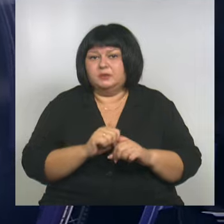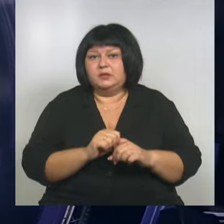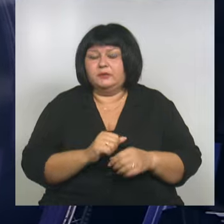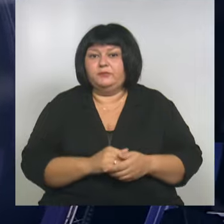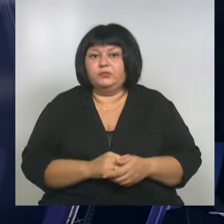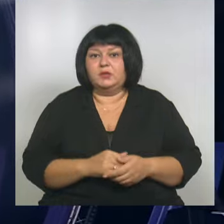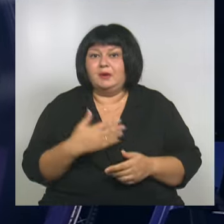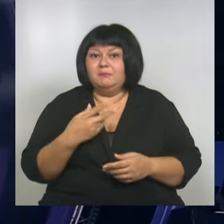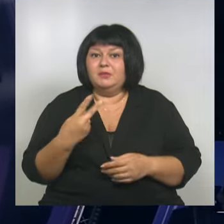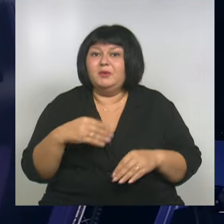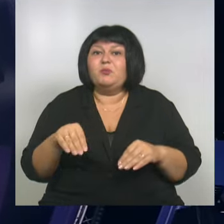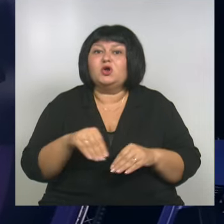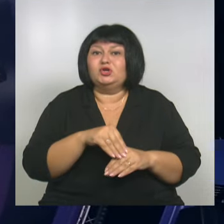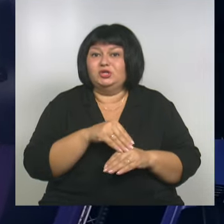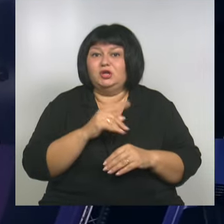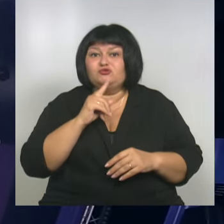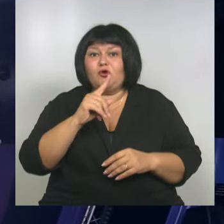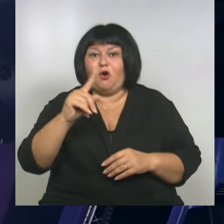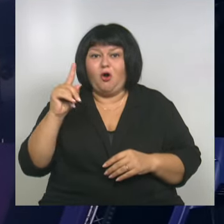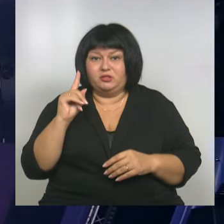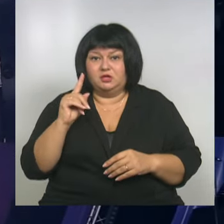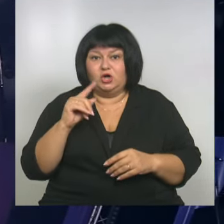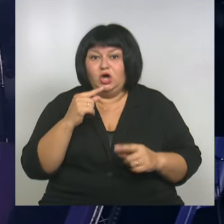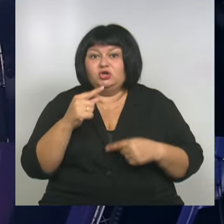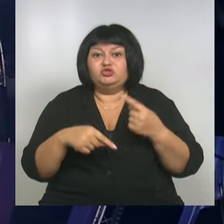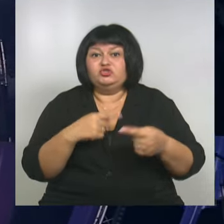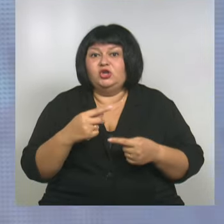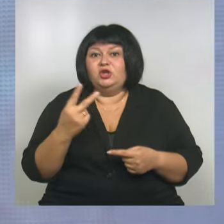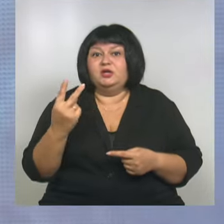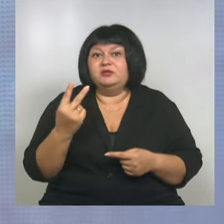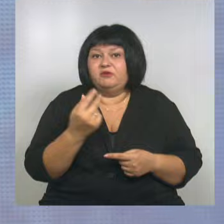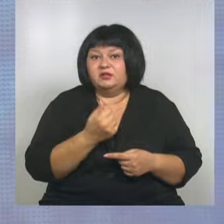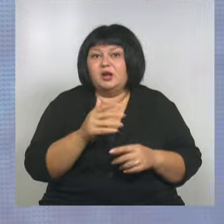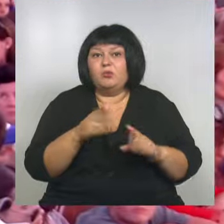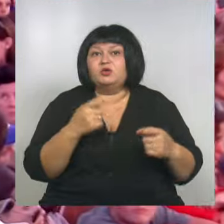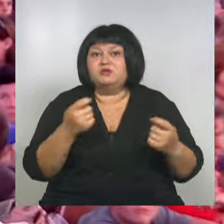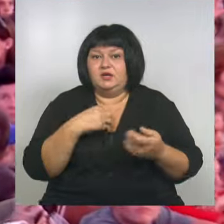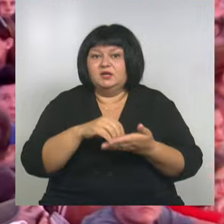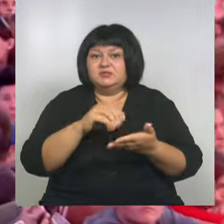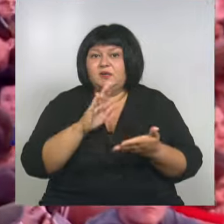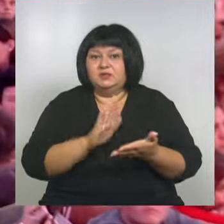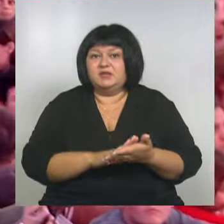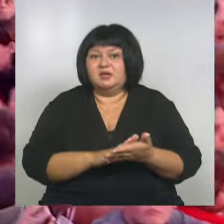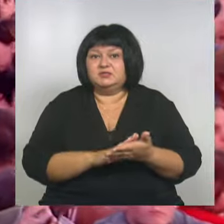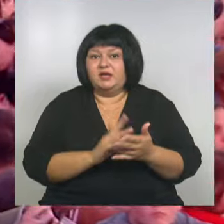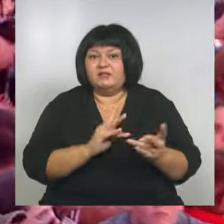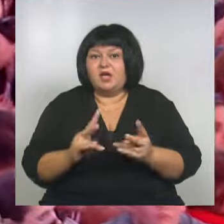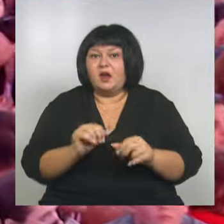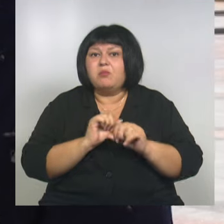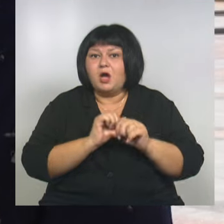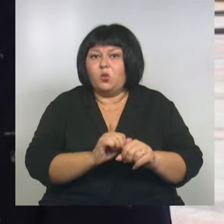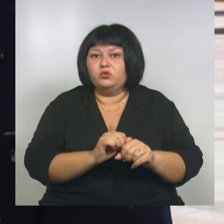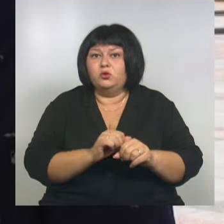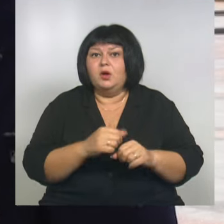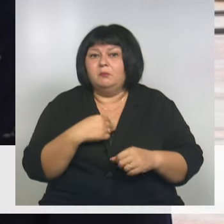Мы поженились год назад. Через пару недель после свадьбы я записался в терроборону. Мы отлично сработались,